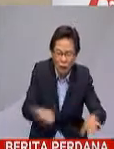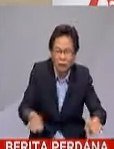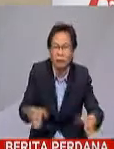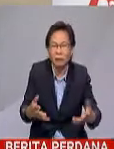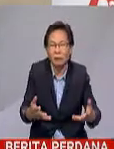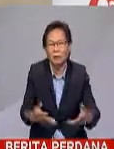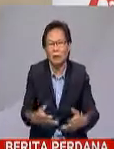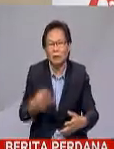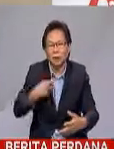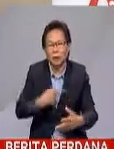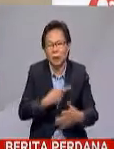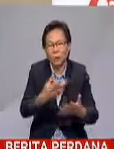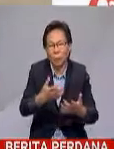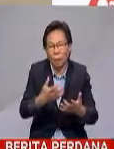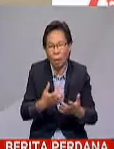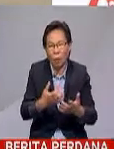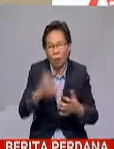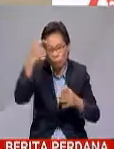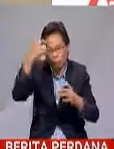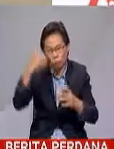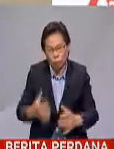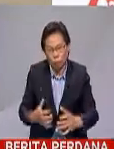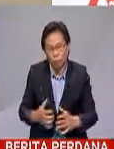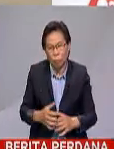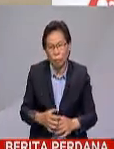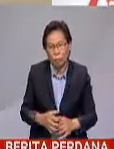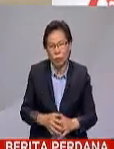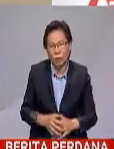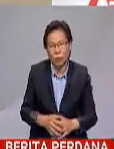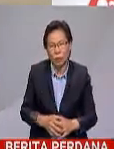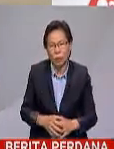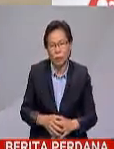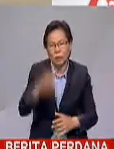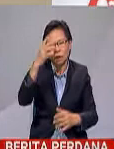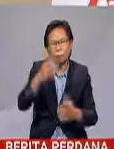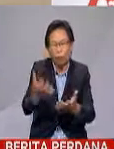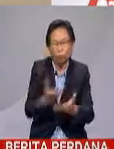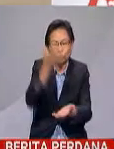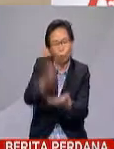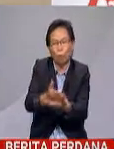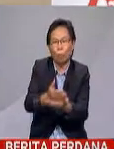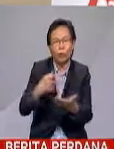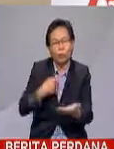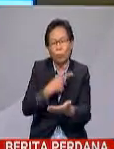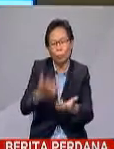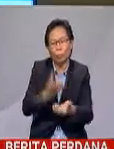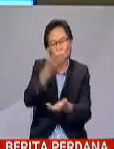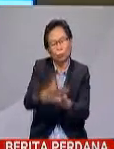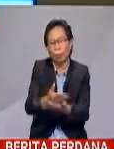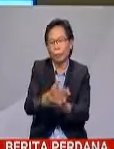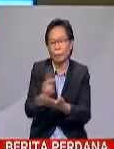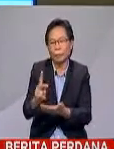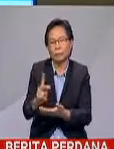Kita nak putuskan ataupun pecahkan masalah ini. Kita rancang nasib.